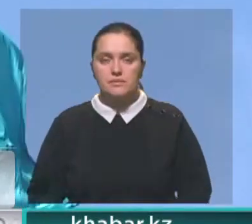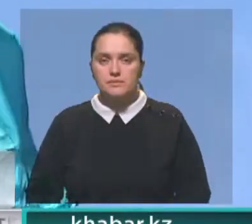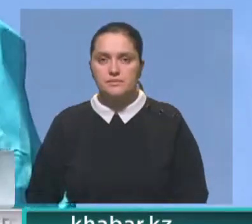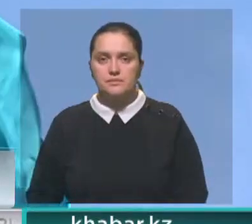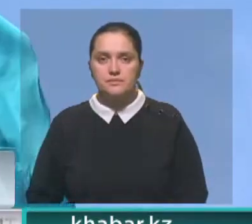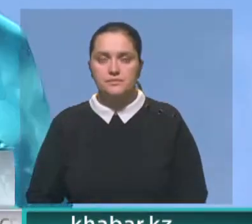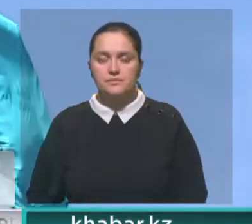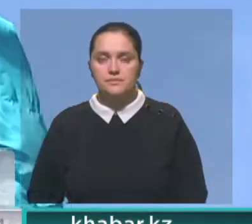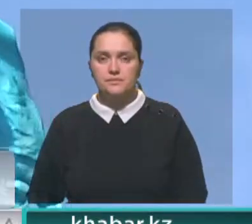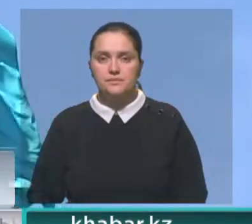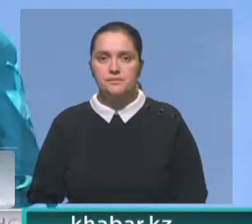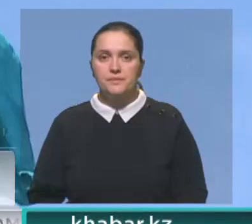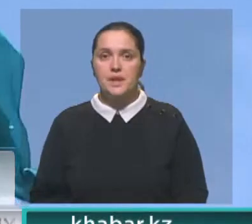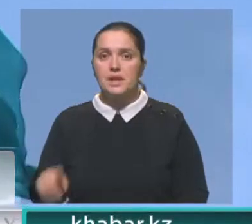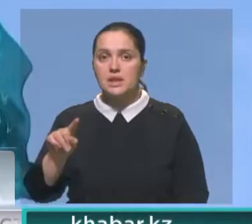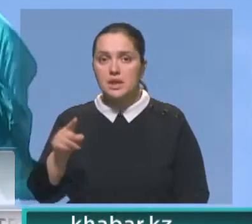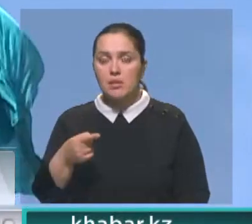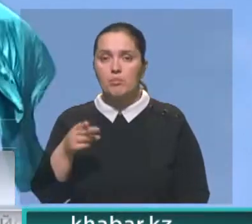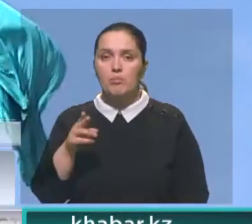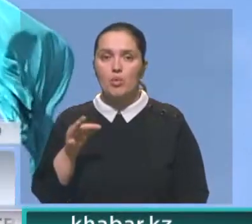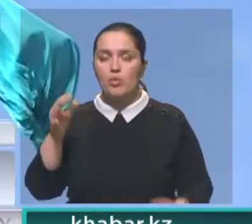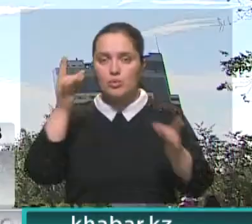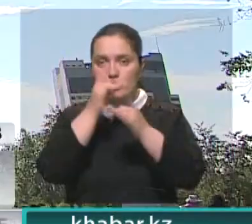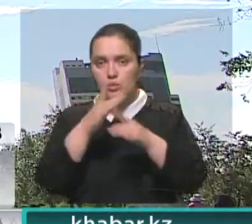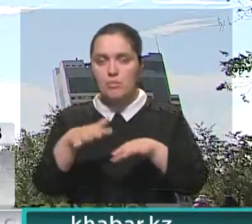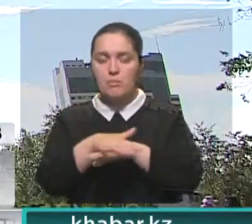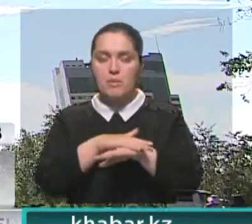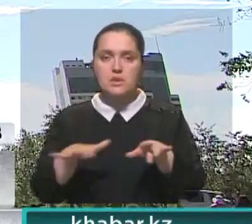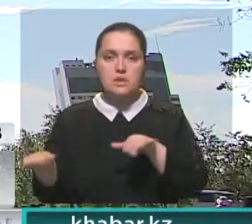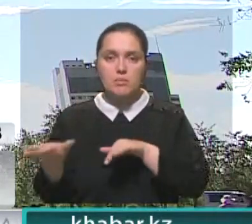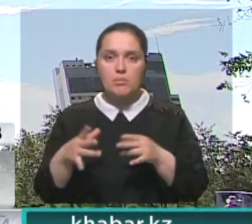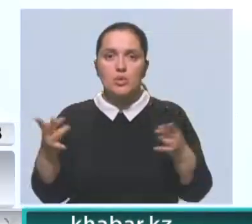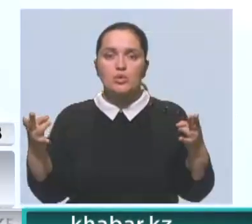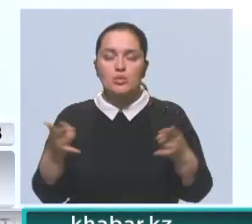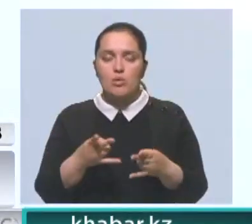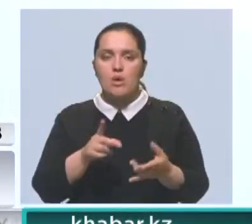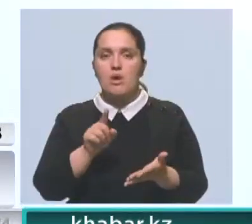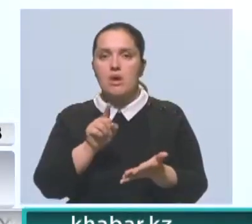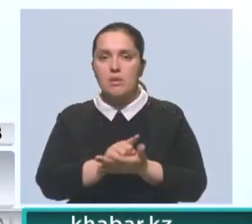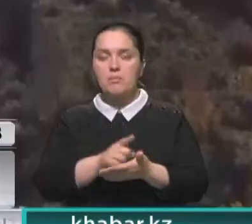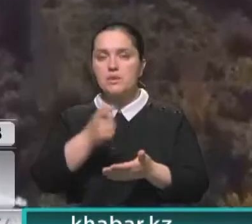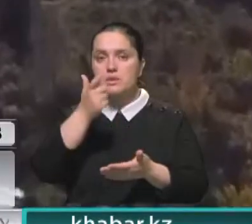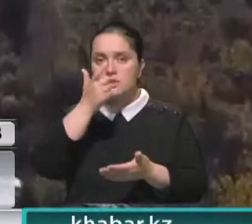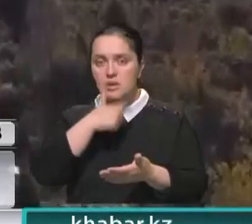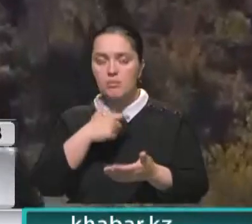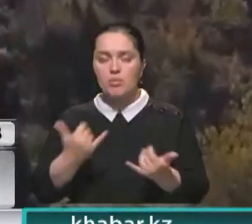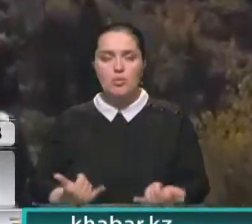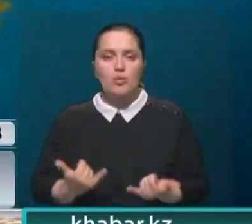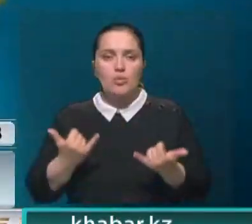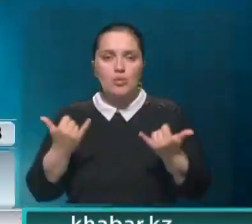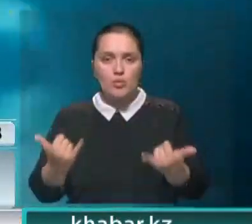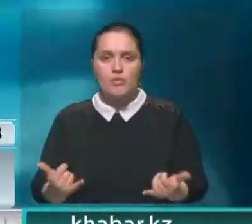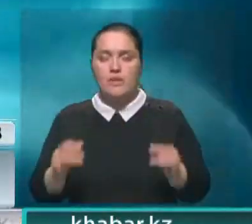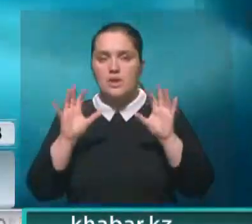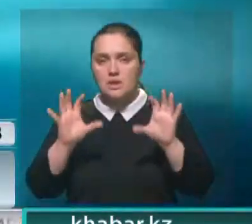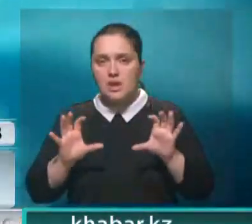Сенатор считает, что в требования по проведению культурно-массовых мероприятий нужно ввести обязательное соблюдение и уважение традиций